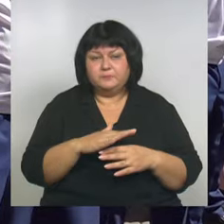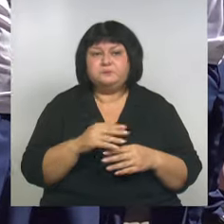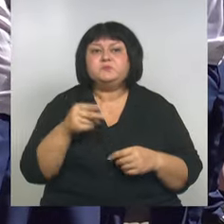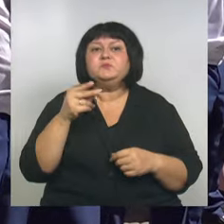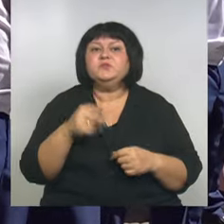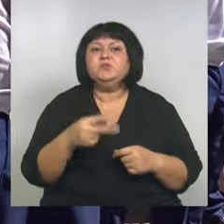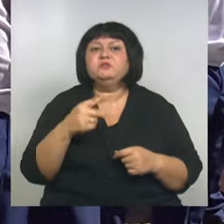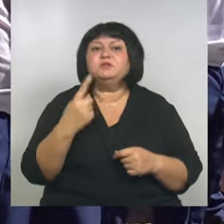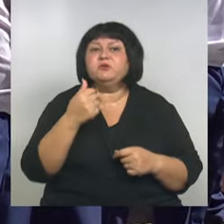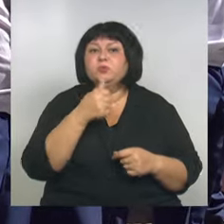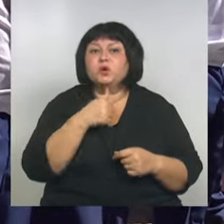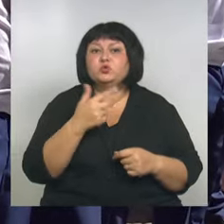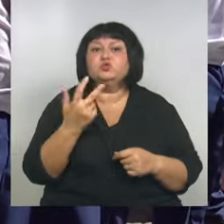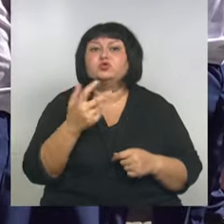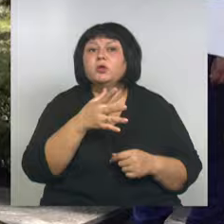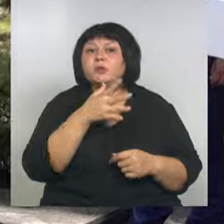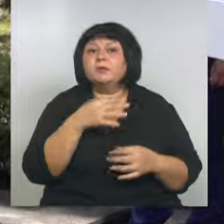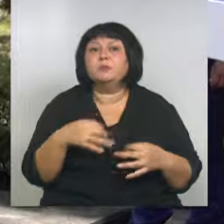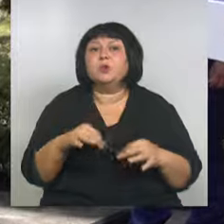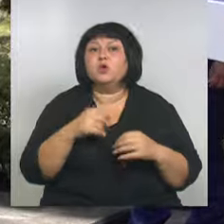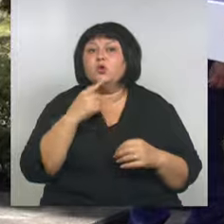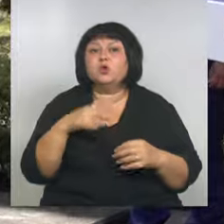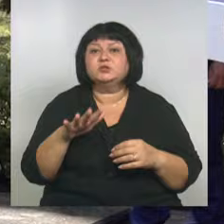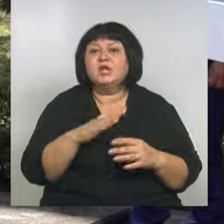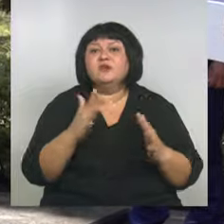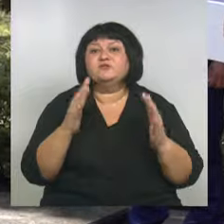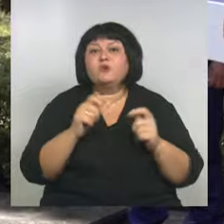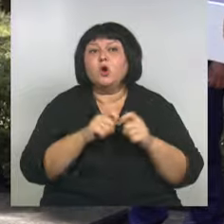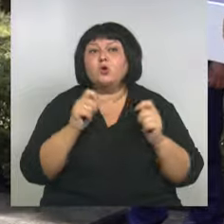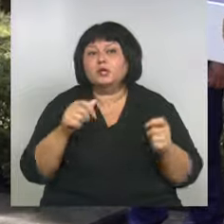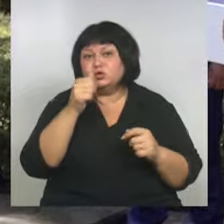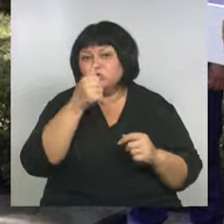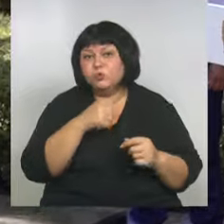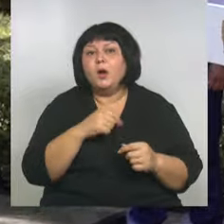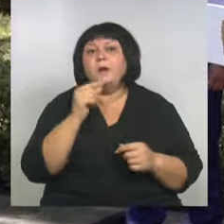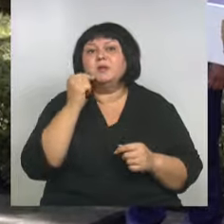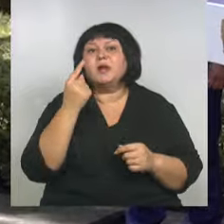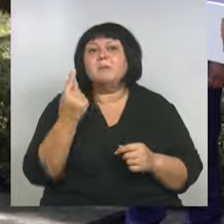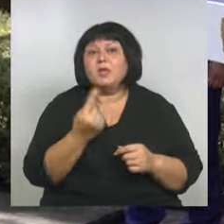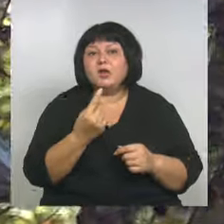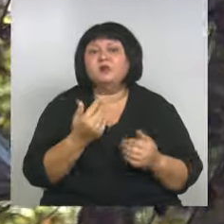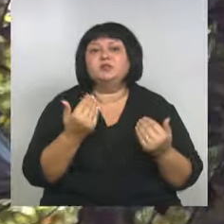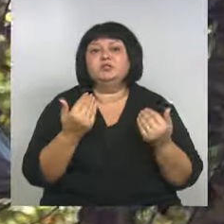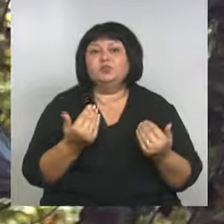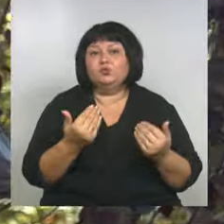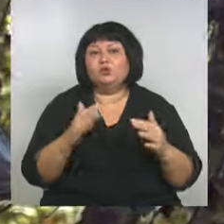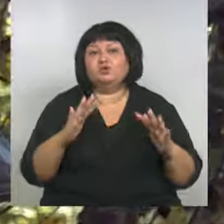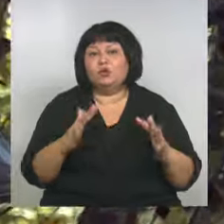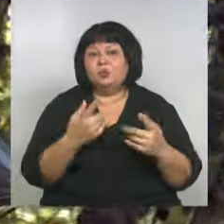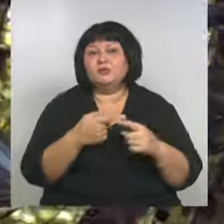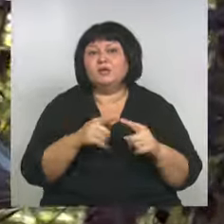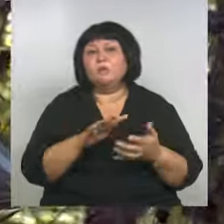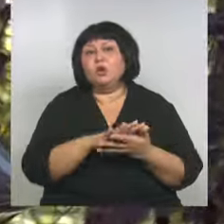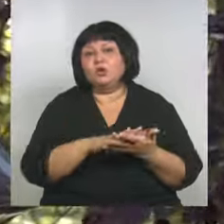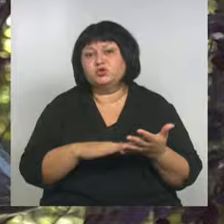2021-м к 300-летию прокуратуры России в сквере установили скульптуру Петра I. Так что сегодняшнее событие – это